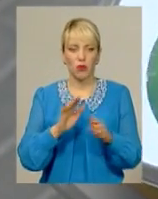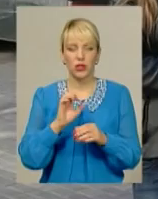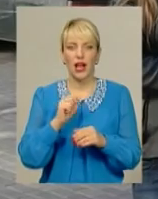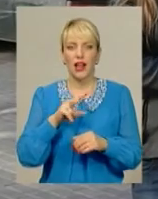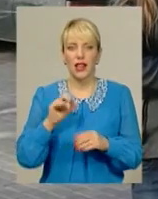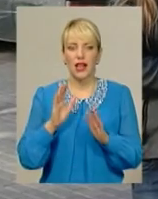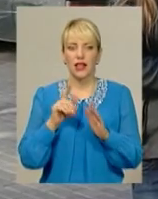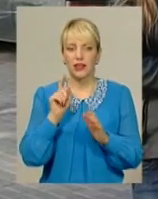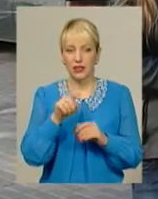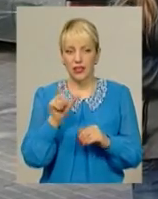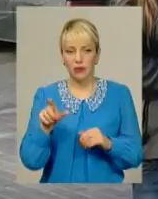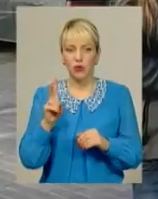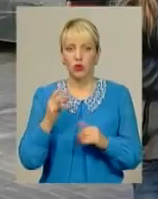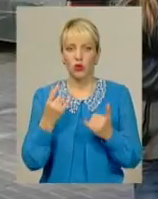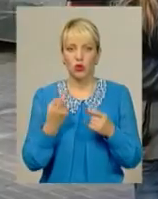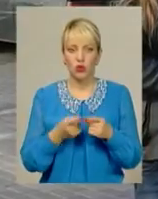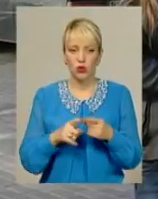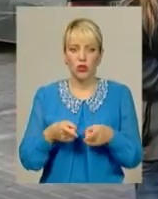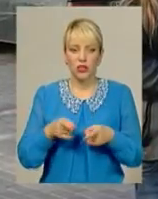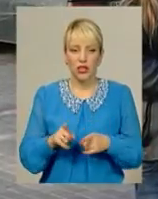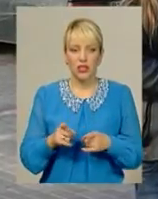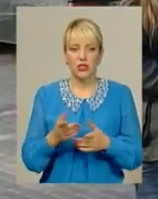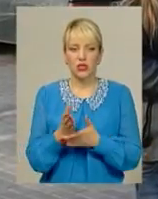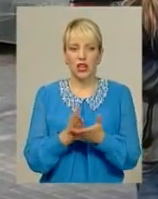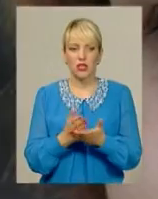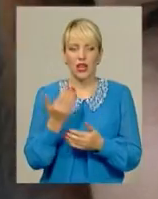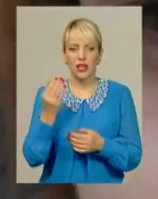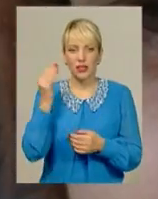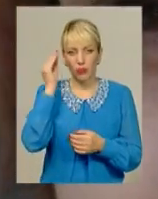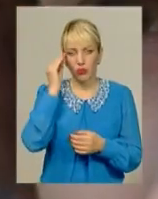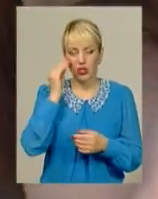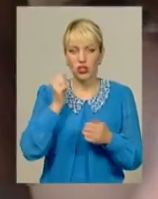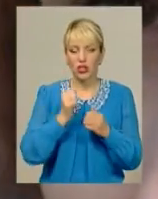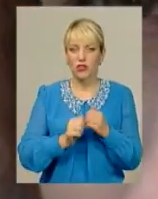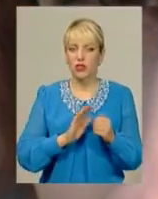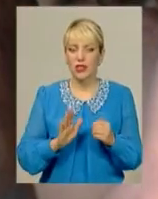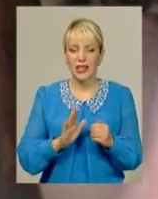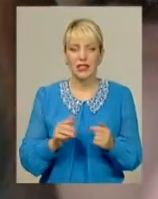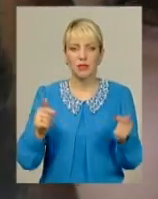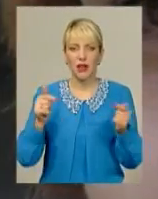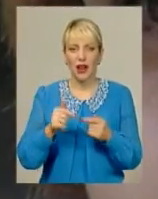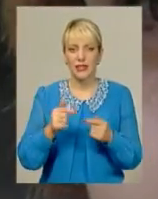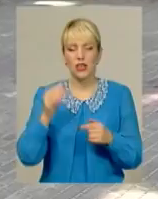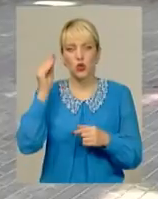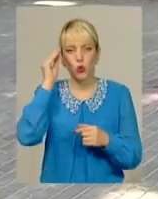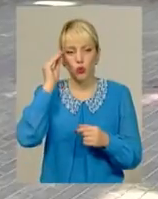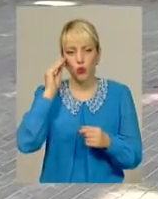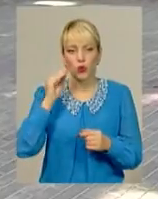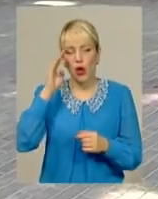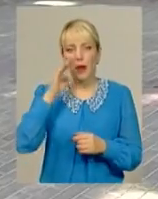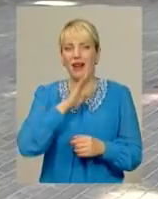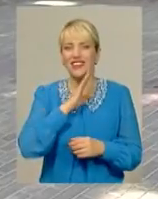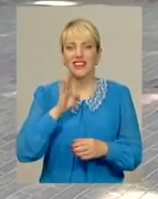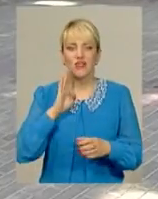тим, хто цього дійсно заслуговує. Її позиція часто не збігається з думкою так званого батьківського комітету. Часто